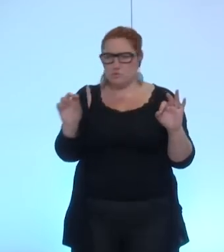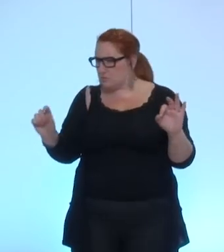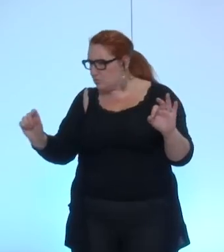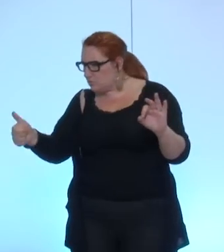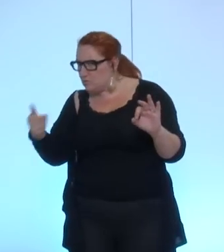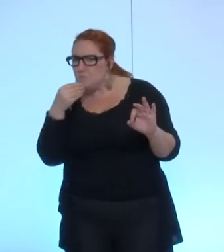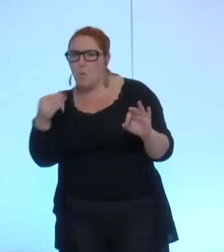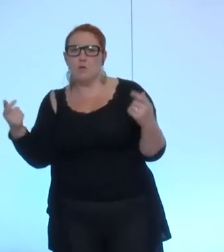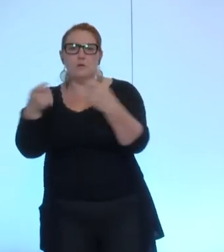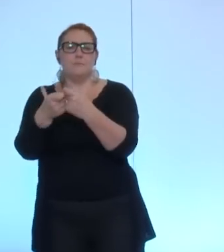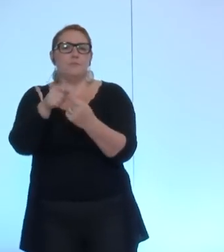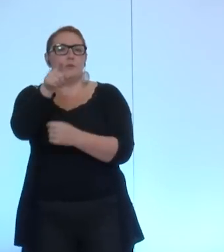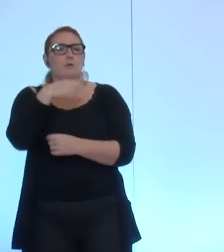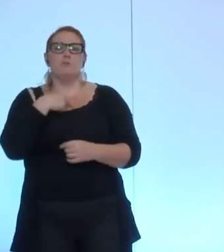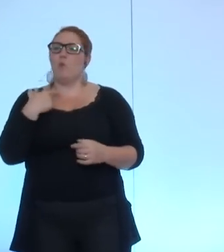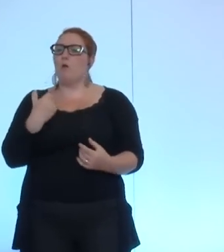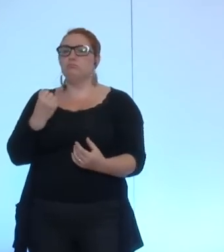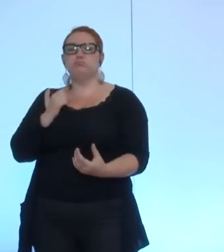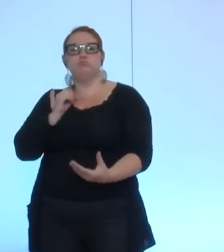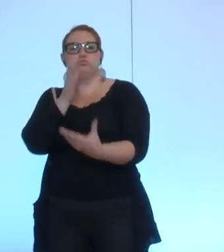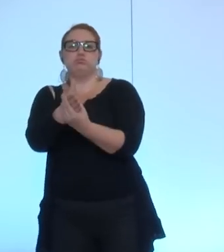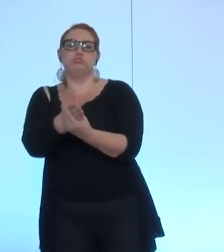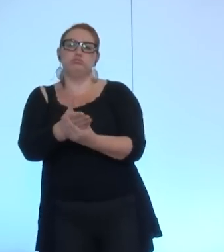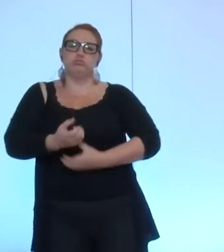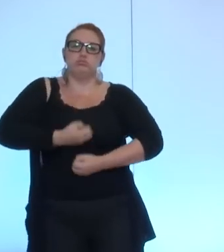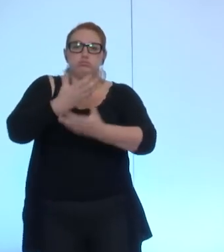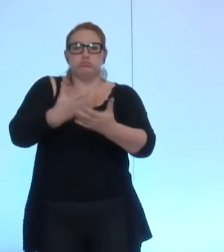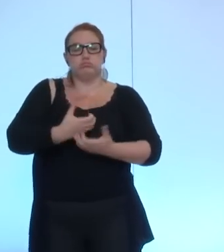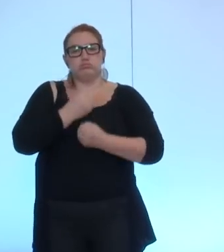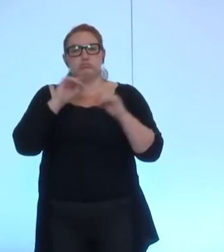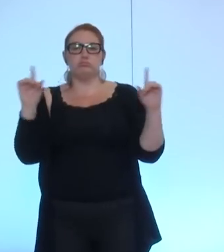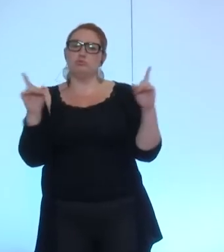Alors, mon intervention sera courte. Nous